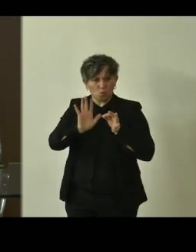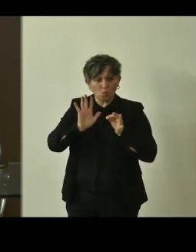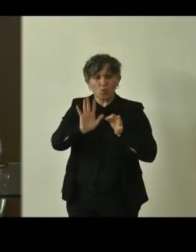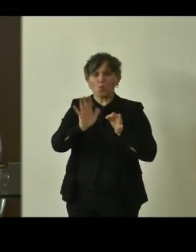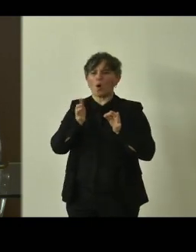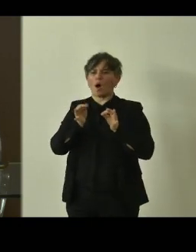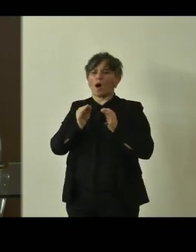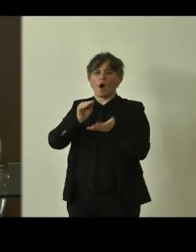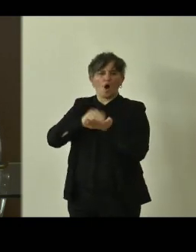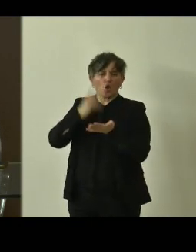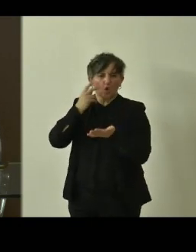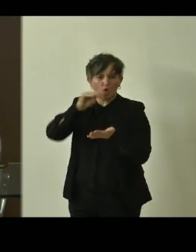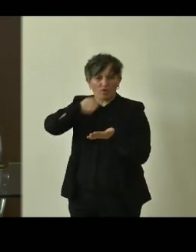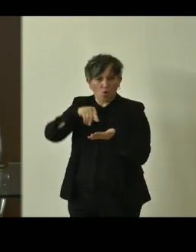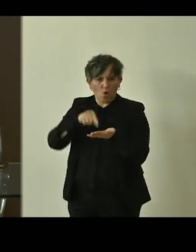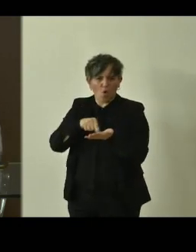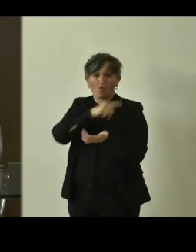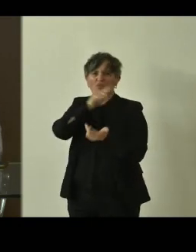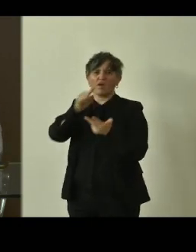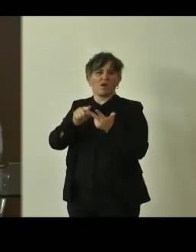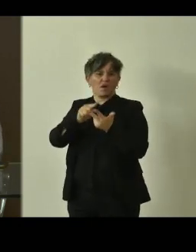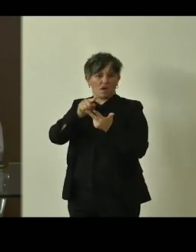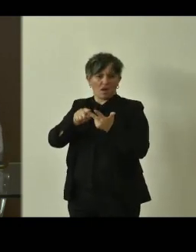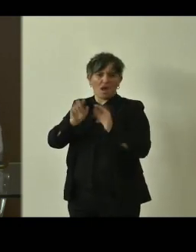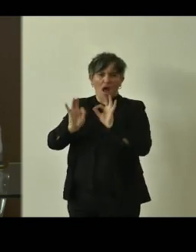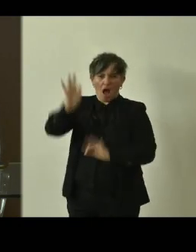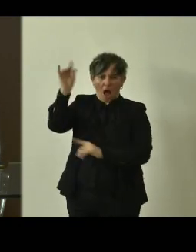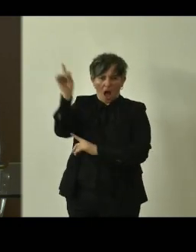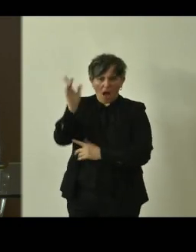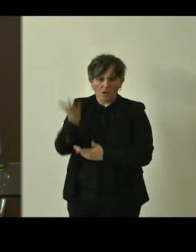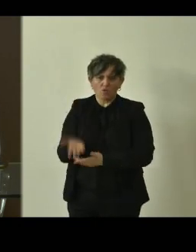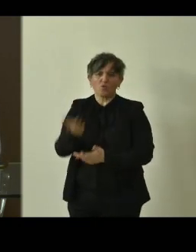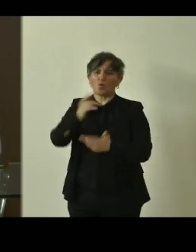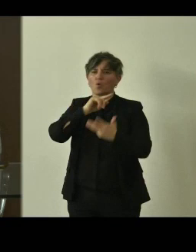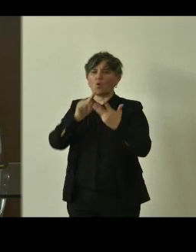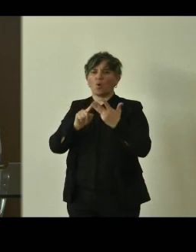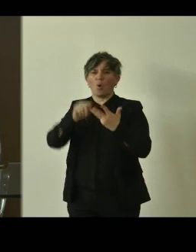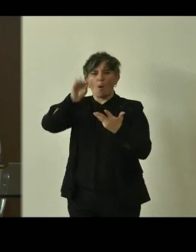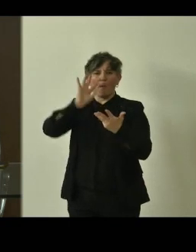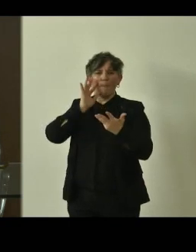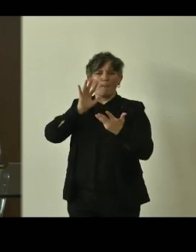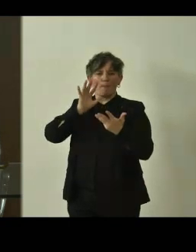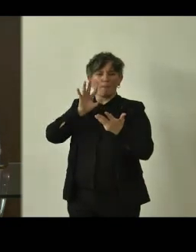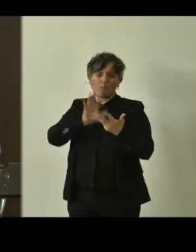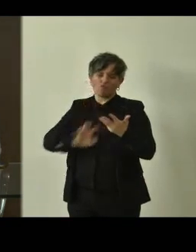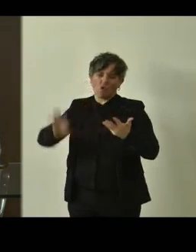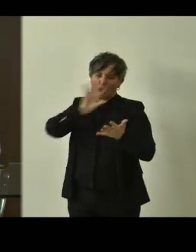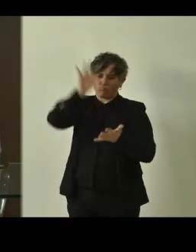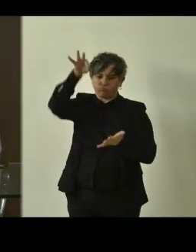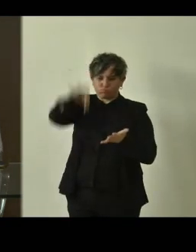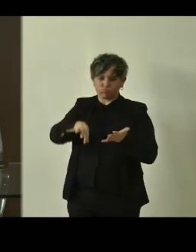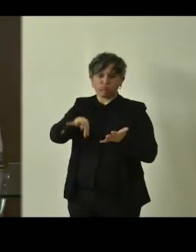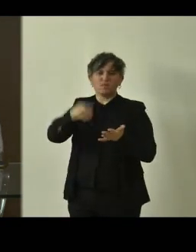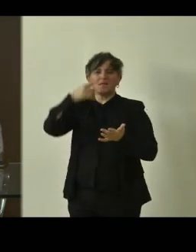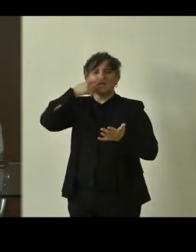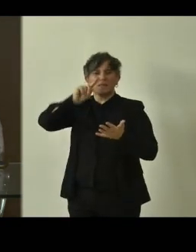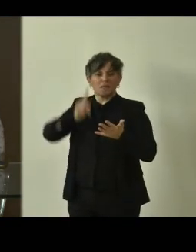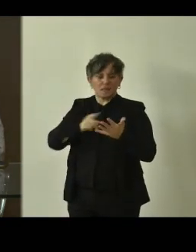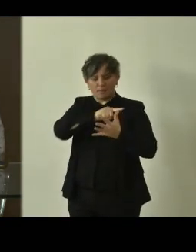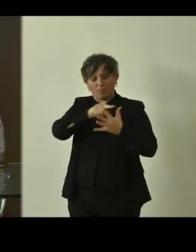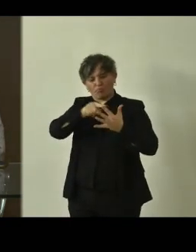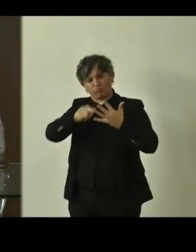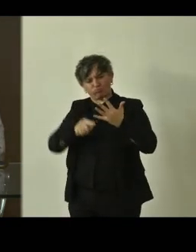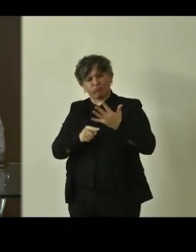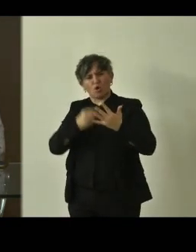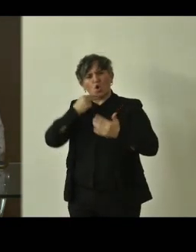sull'ubbligazione urbana o meno, l'altitudine, la localizzazione geografica, la specie, il nome volgare, il